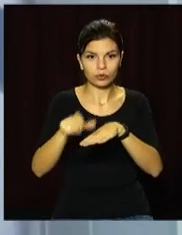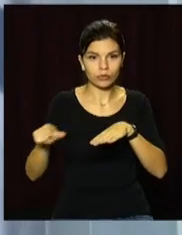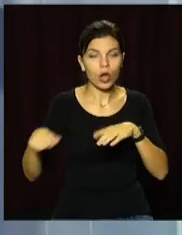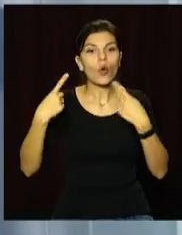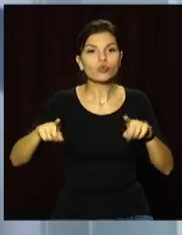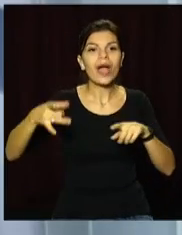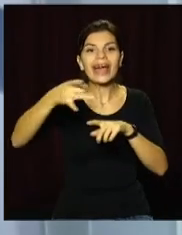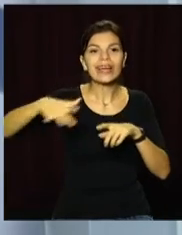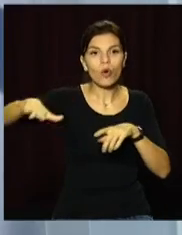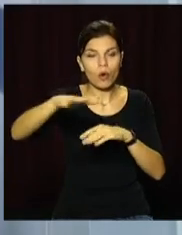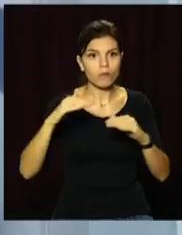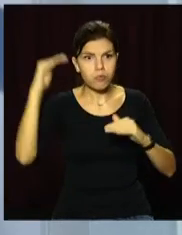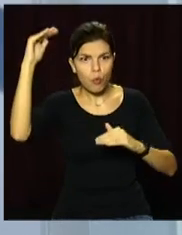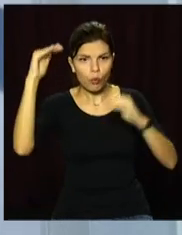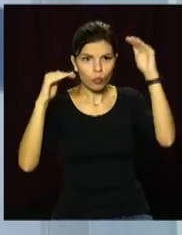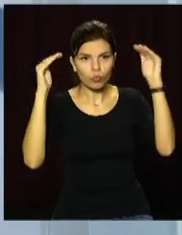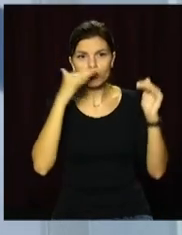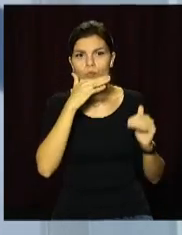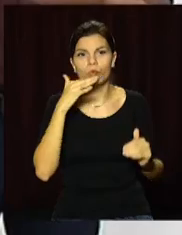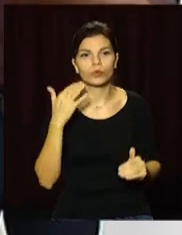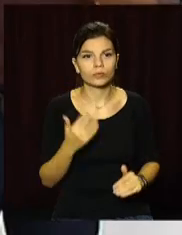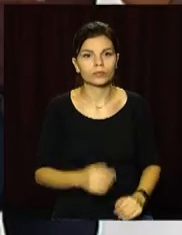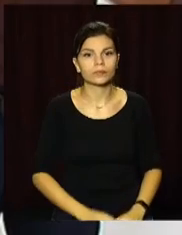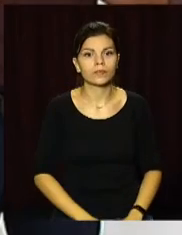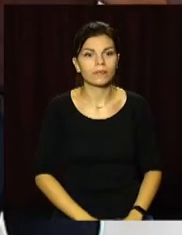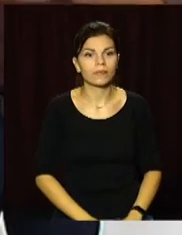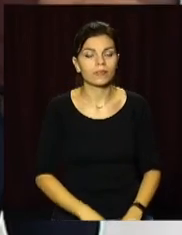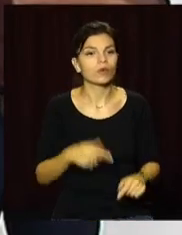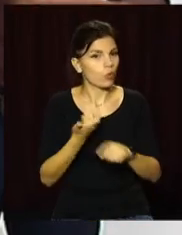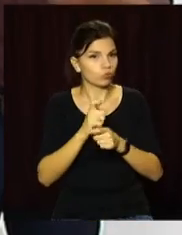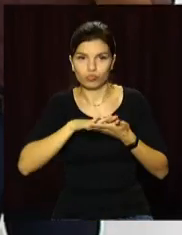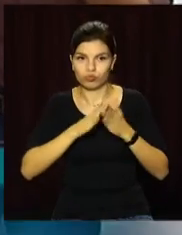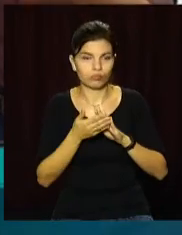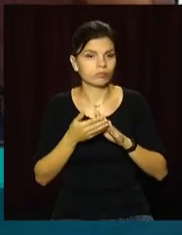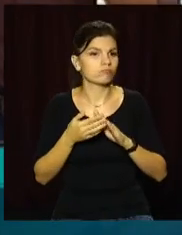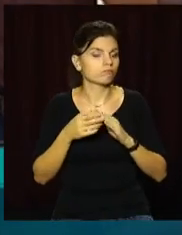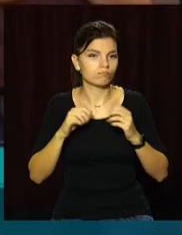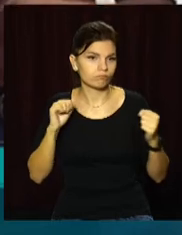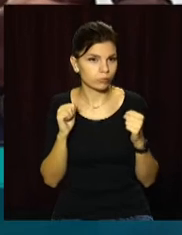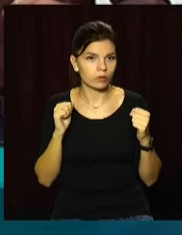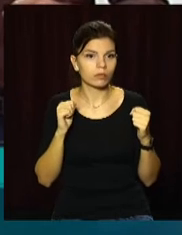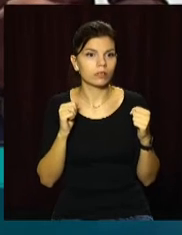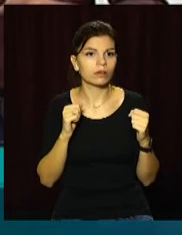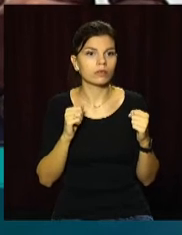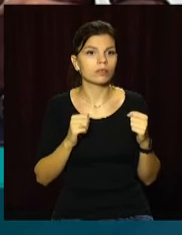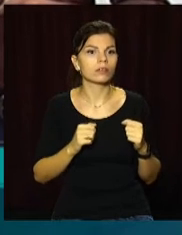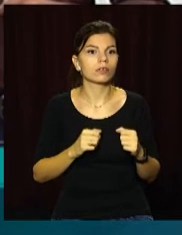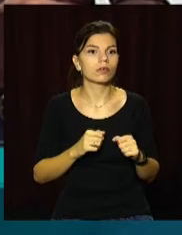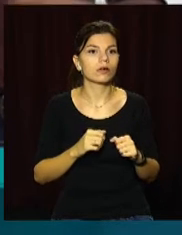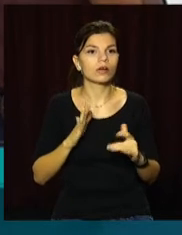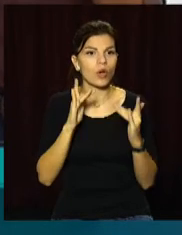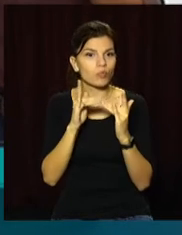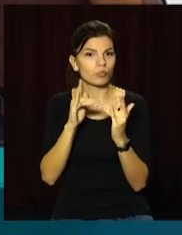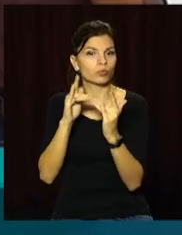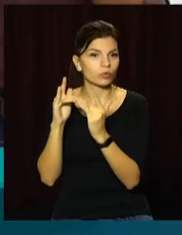регіонах показник перевищено. Достатньо напружена ситуація з ліжками,